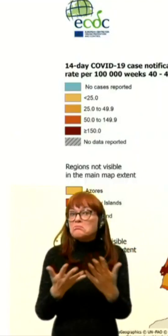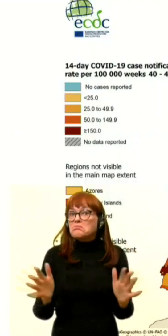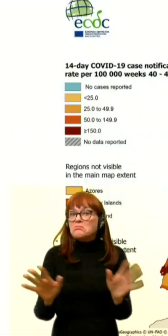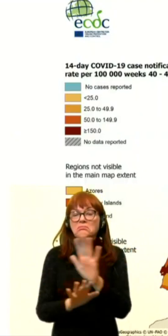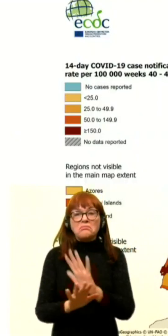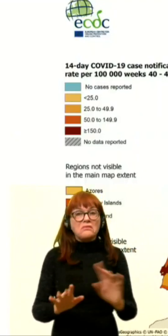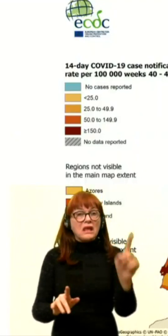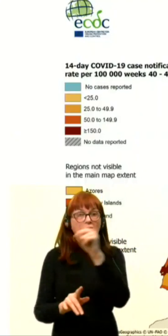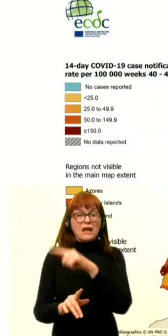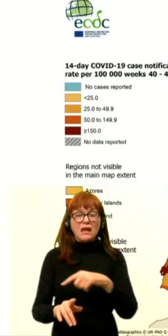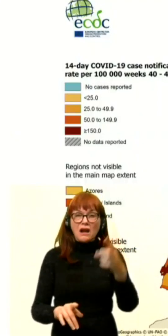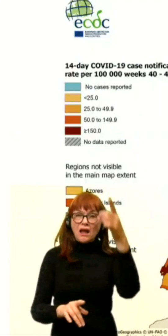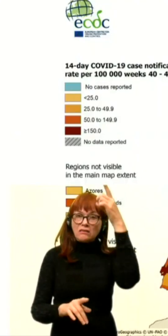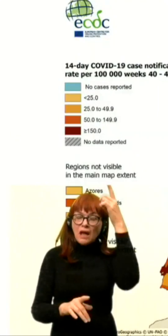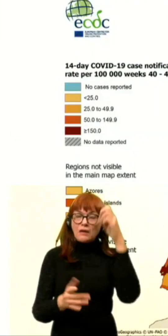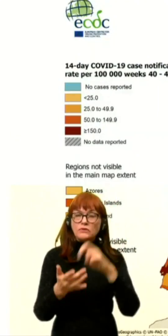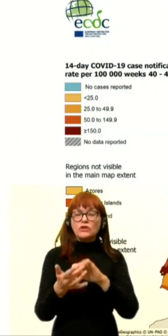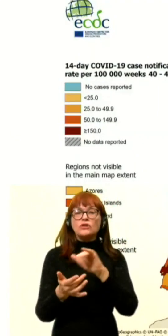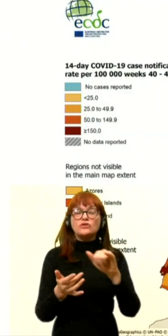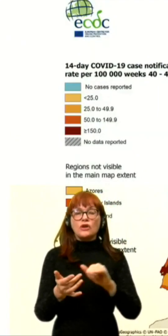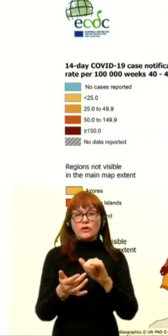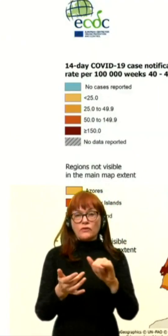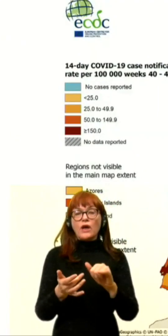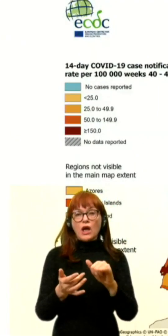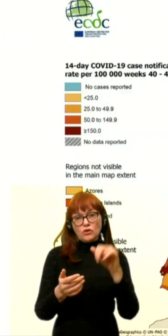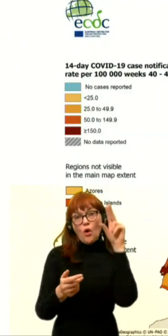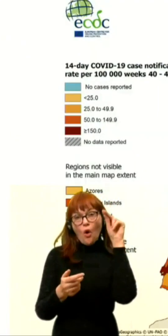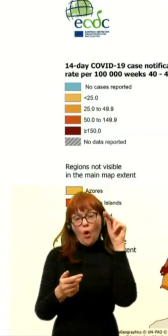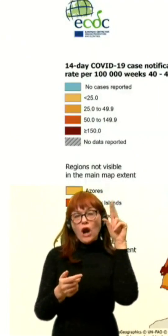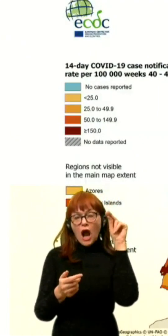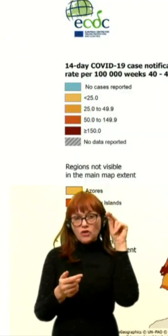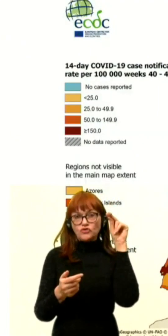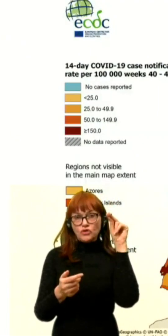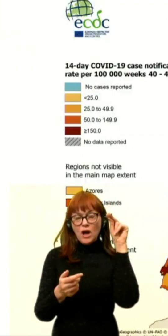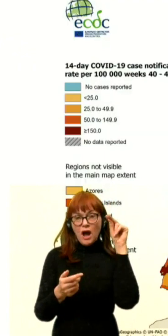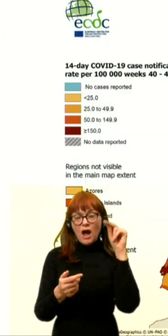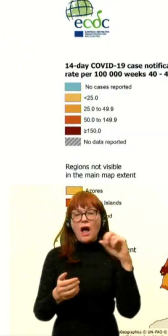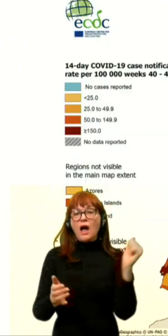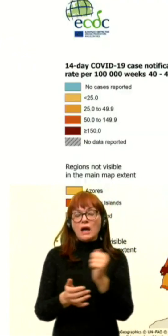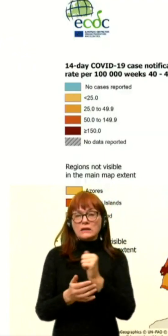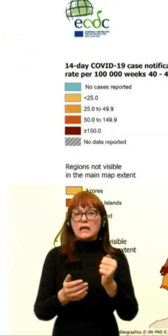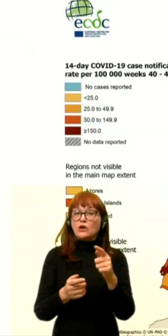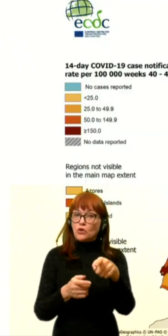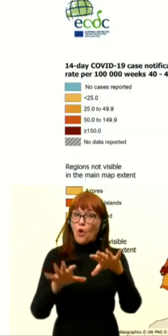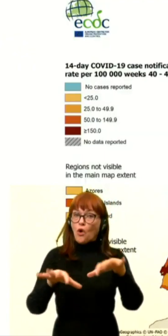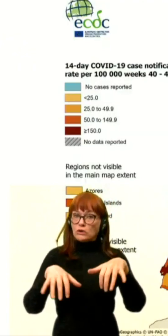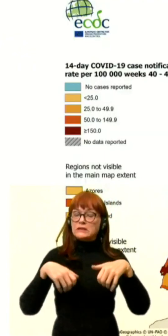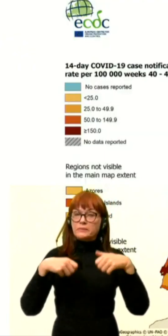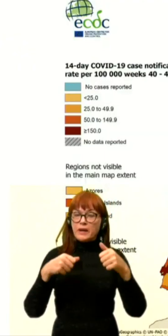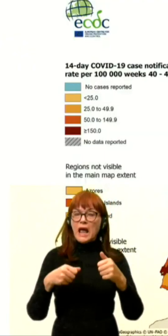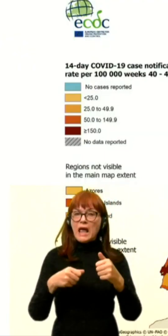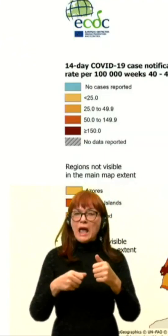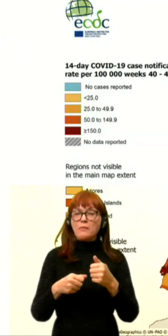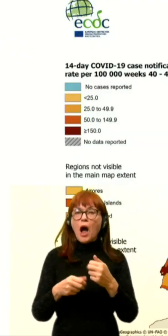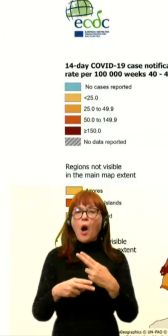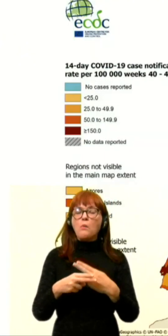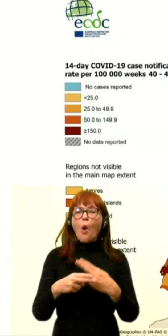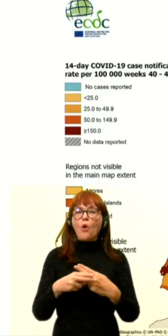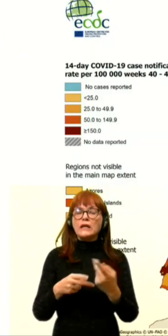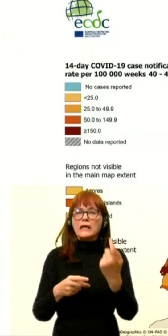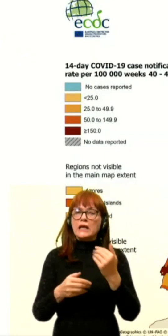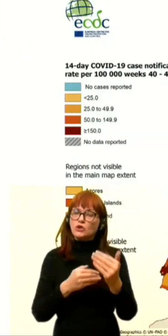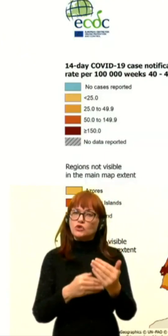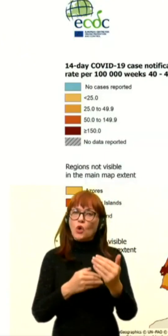da je Nemčija še relativno oranžna in zato sprejema bolnike iz